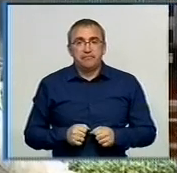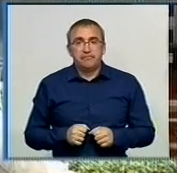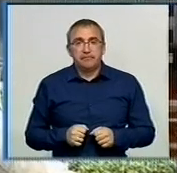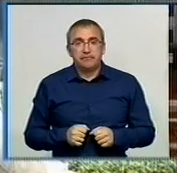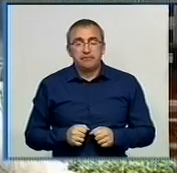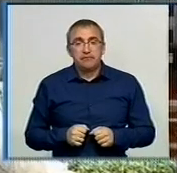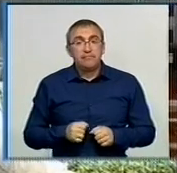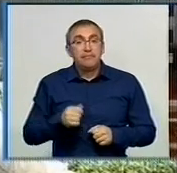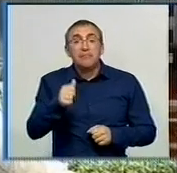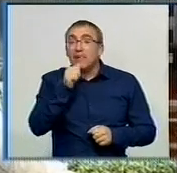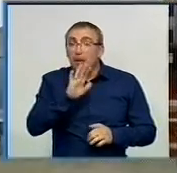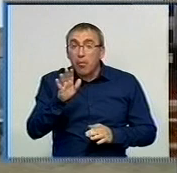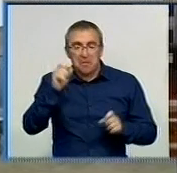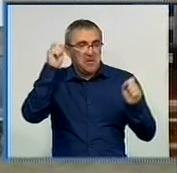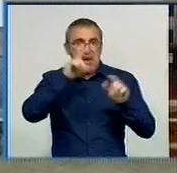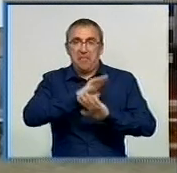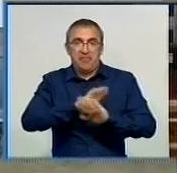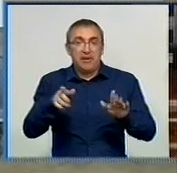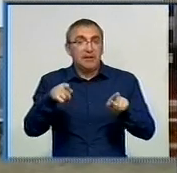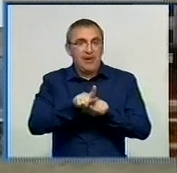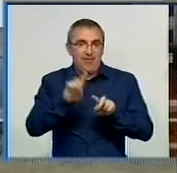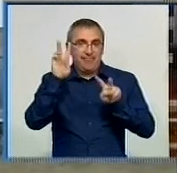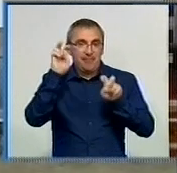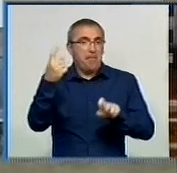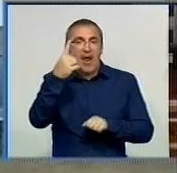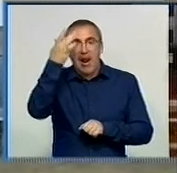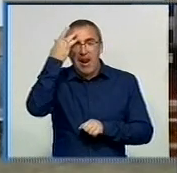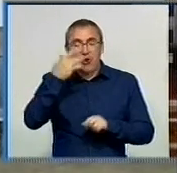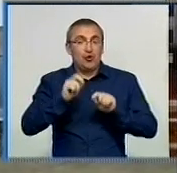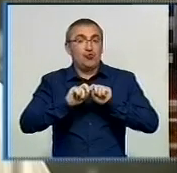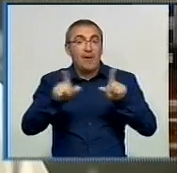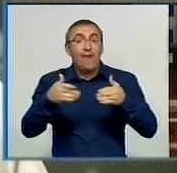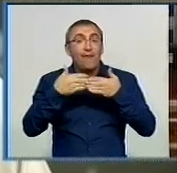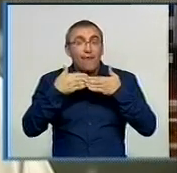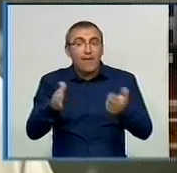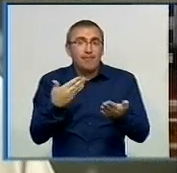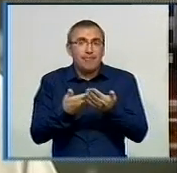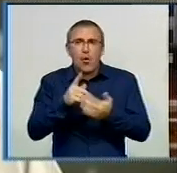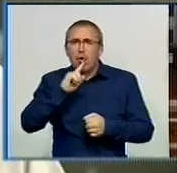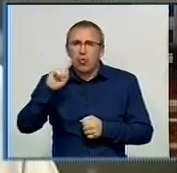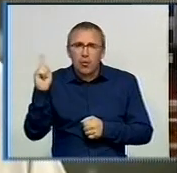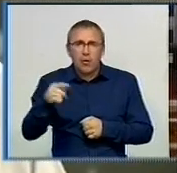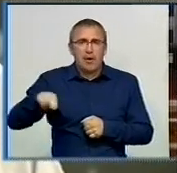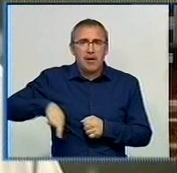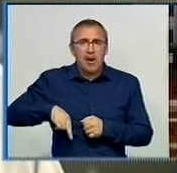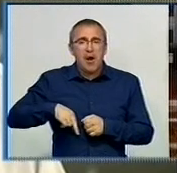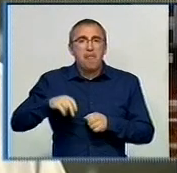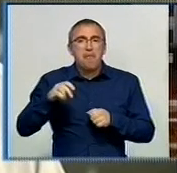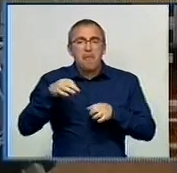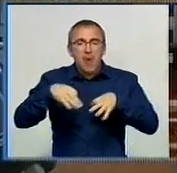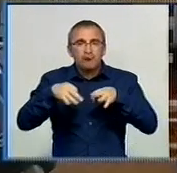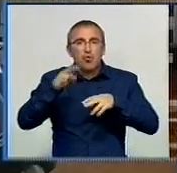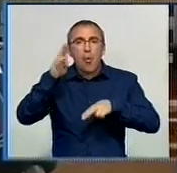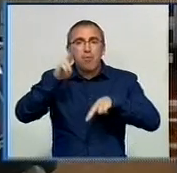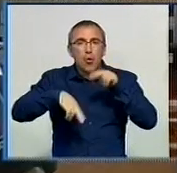Не спробуєш – не пізнаєш. Такий девіз першої літньої школи. До відкриття готувалися близько року, каже директор машинобудівного коледжу.